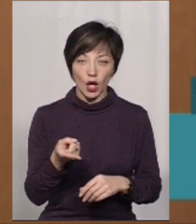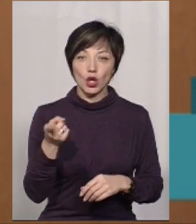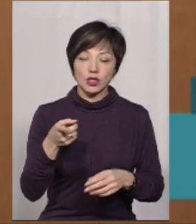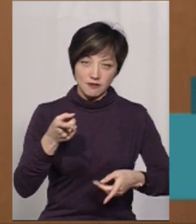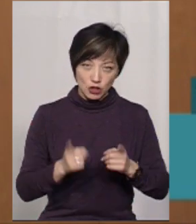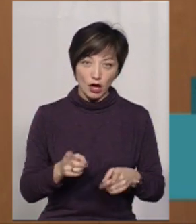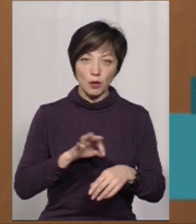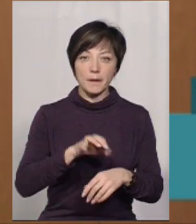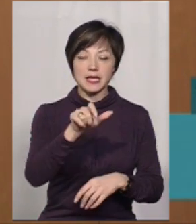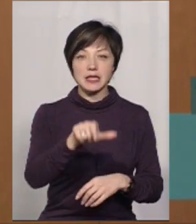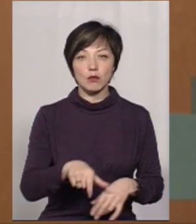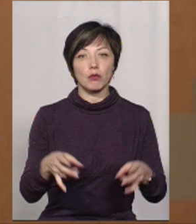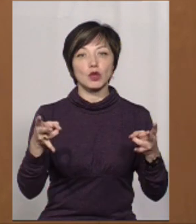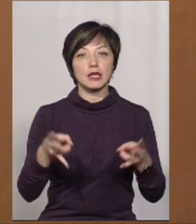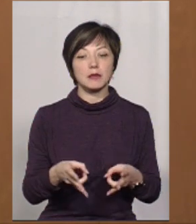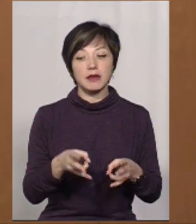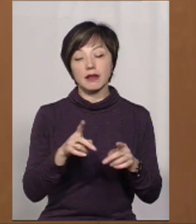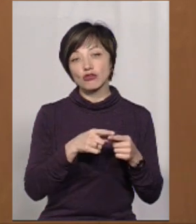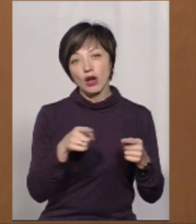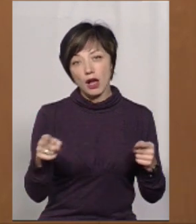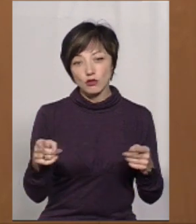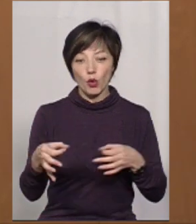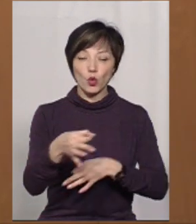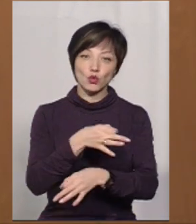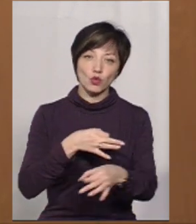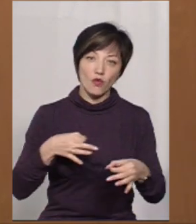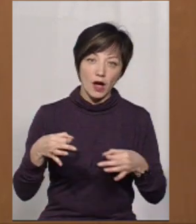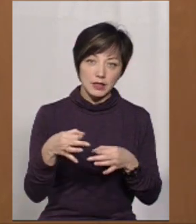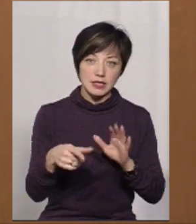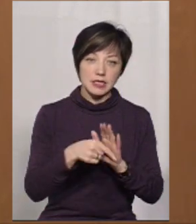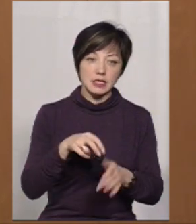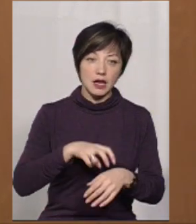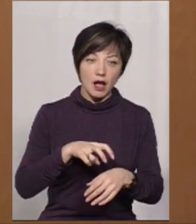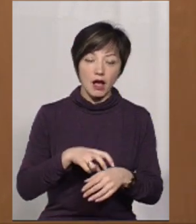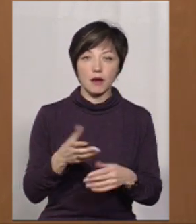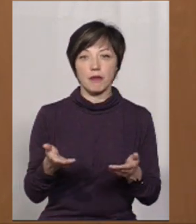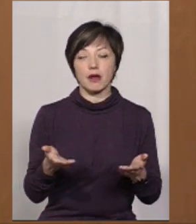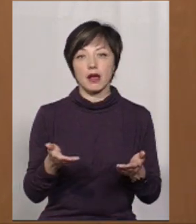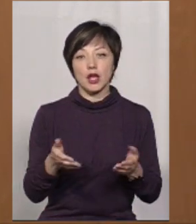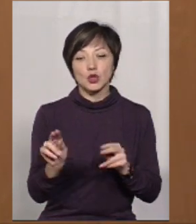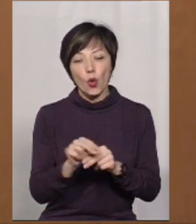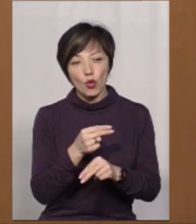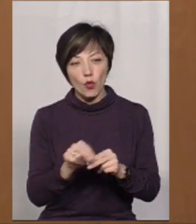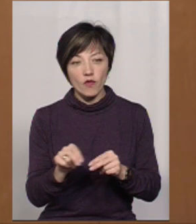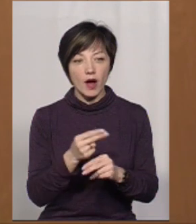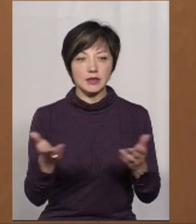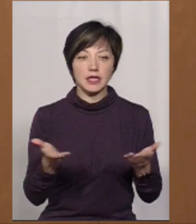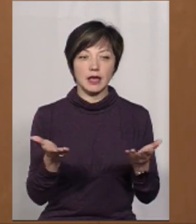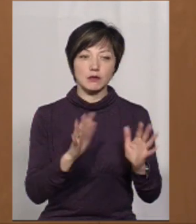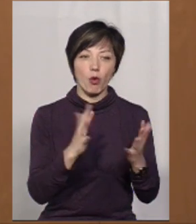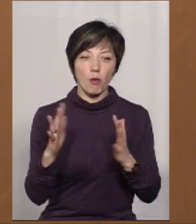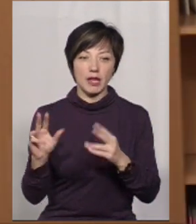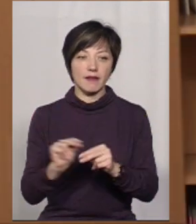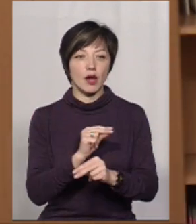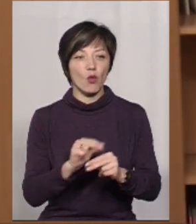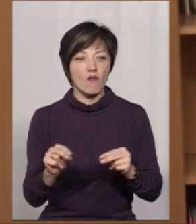звичайно, пацієнту потрібен деякий час, щоб проконсультуватися з лікарем, скоригувати якісь моменти